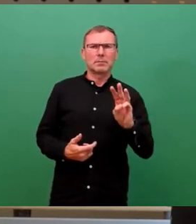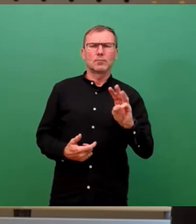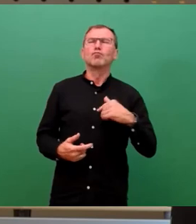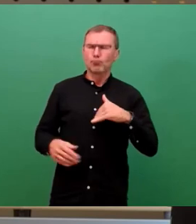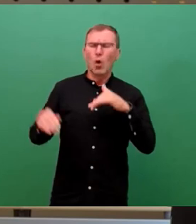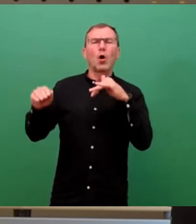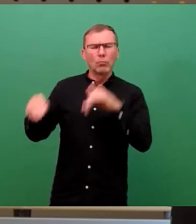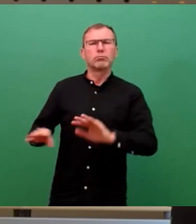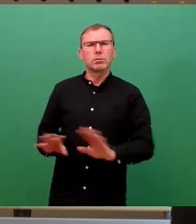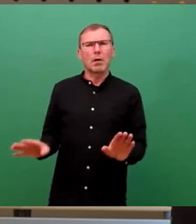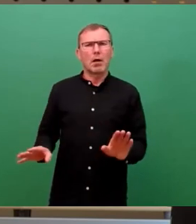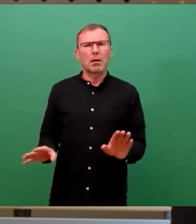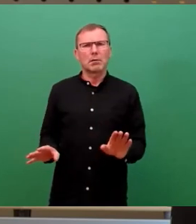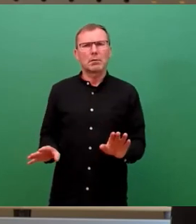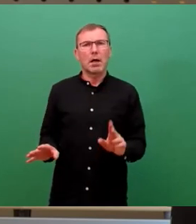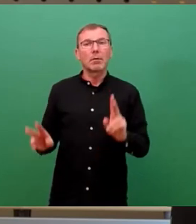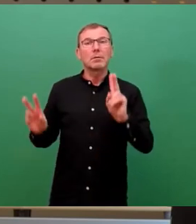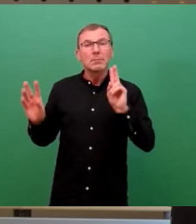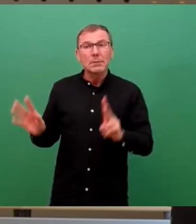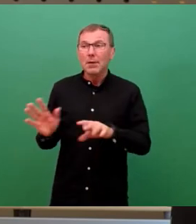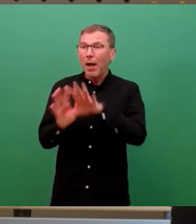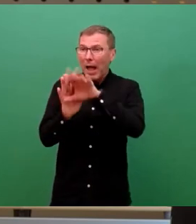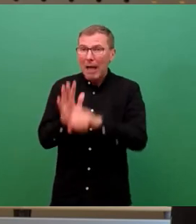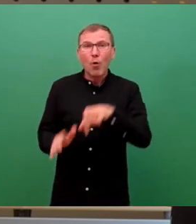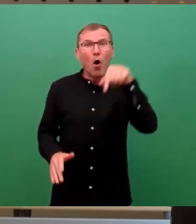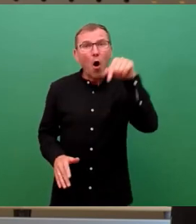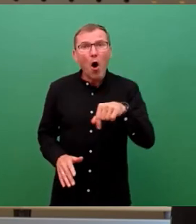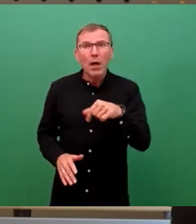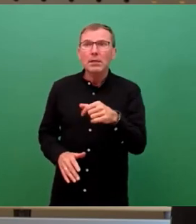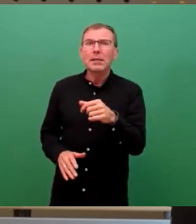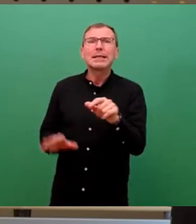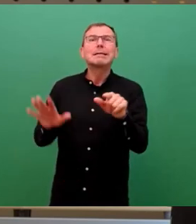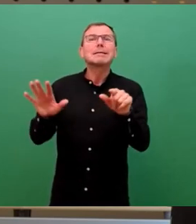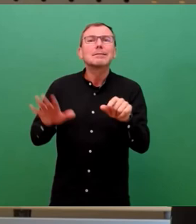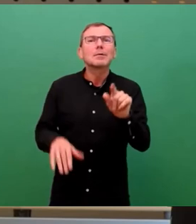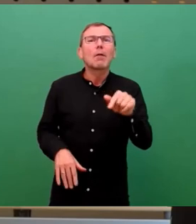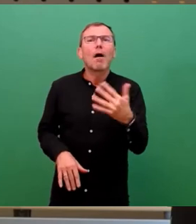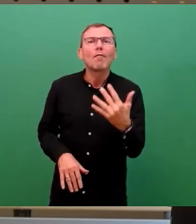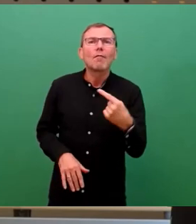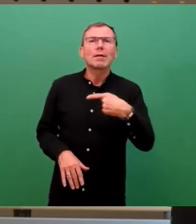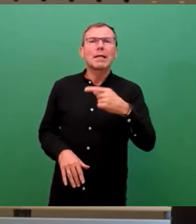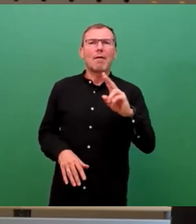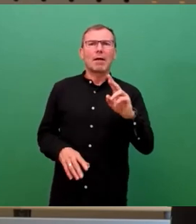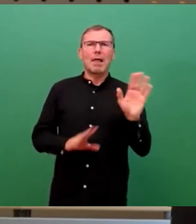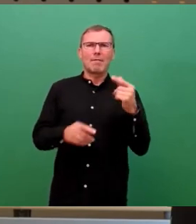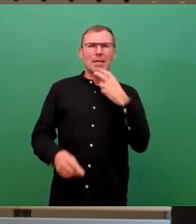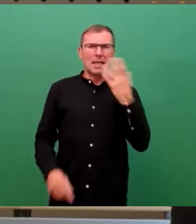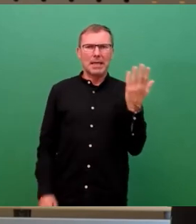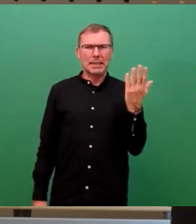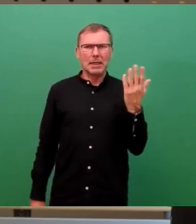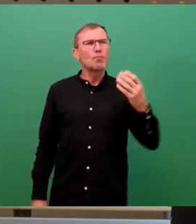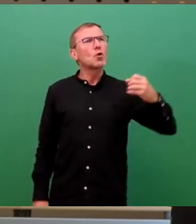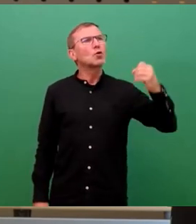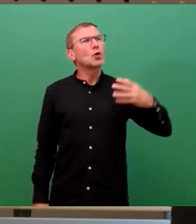Sie, was wir abrufen? Gerade heute. 17,5 Gigawatt Windenergie und Solarenergie